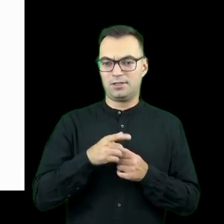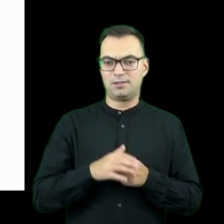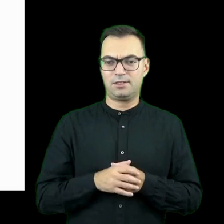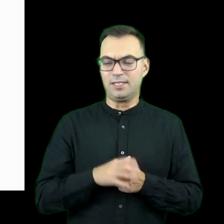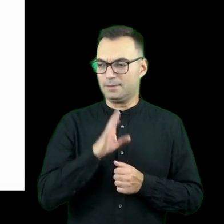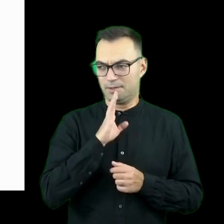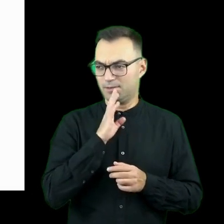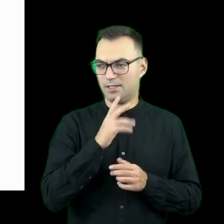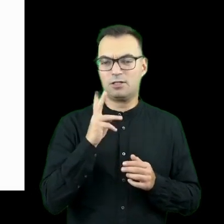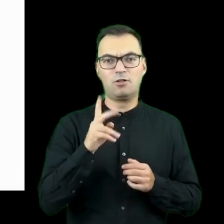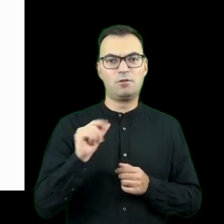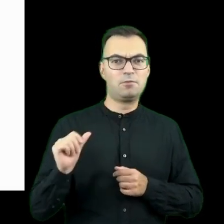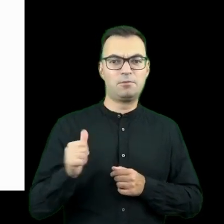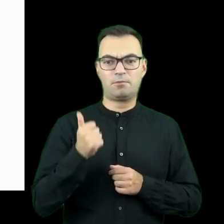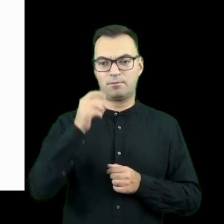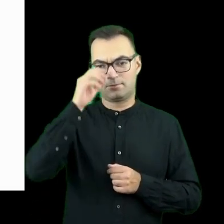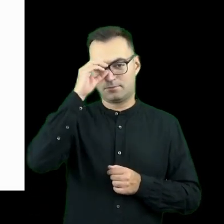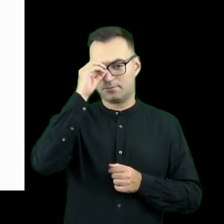jakby